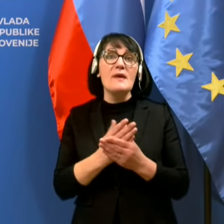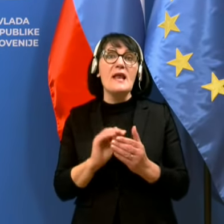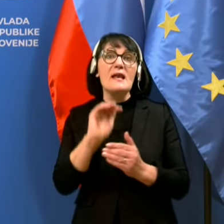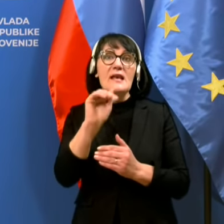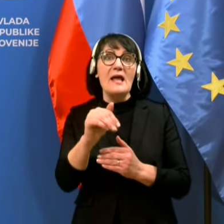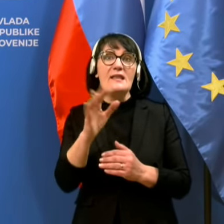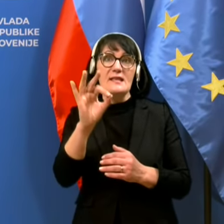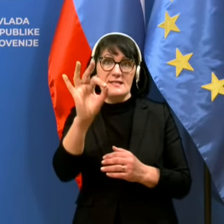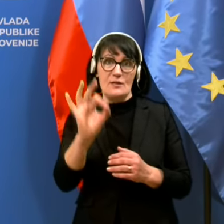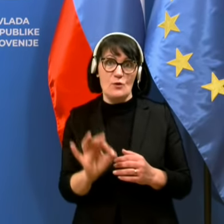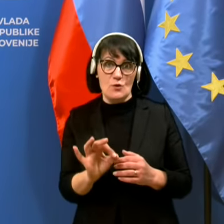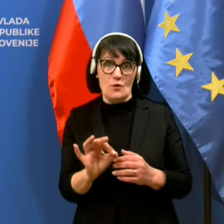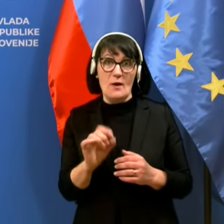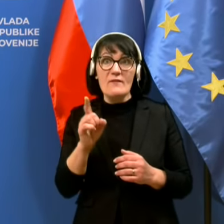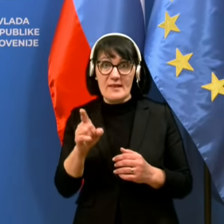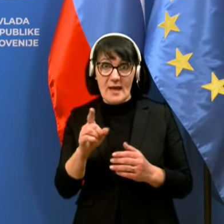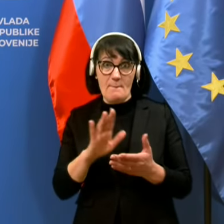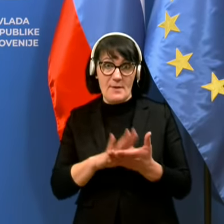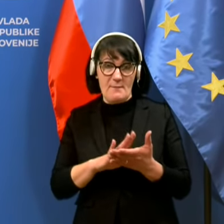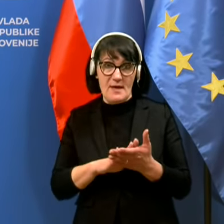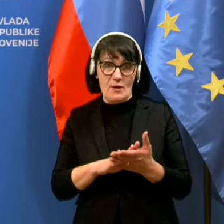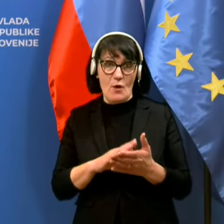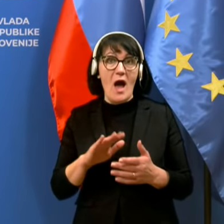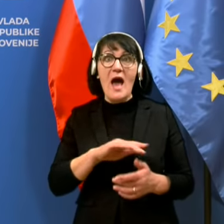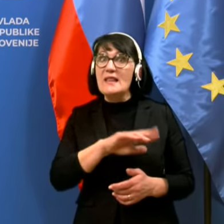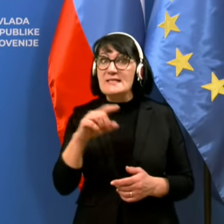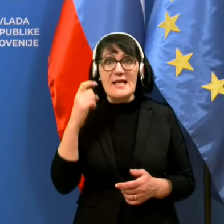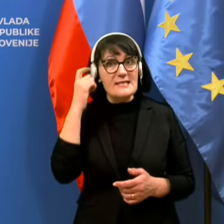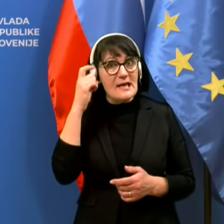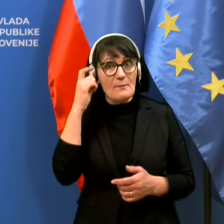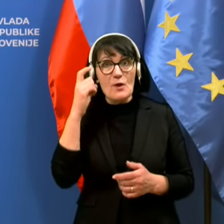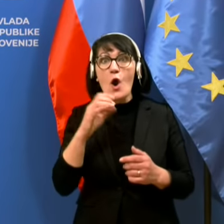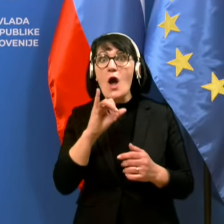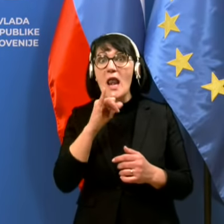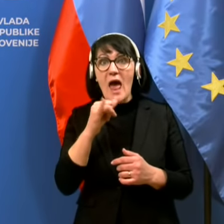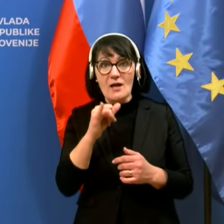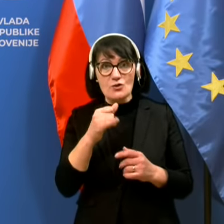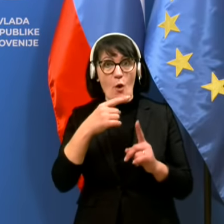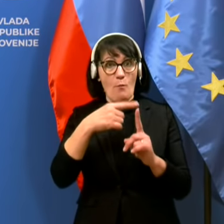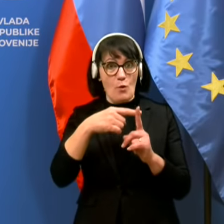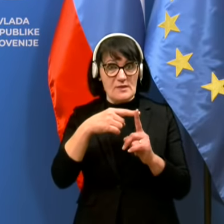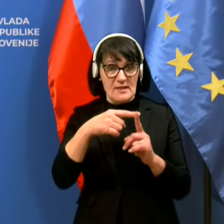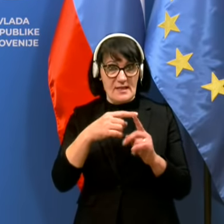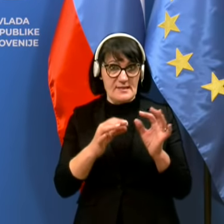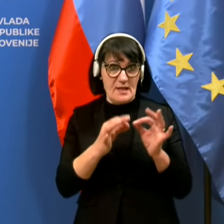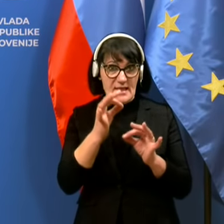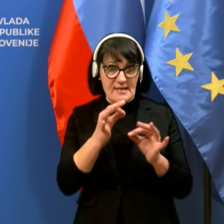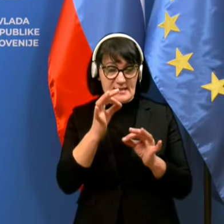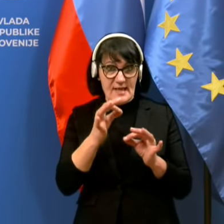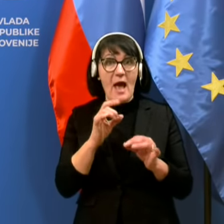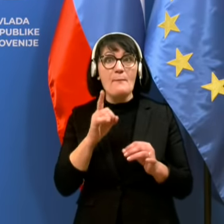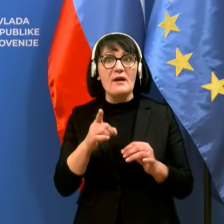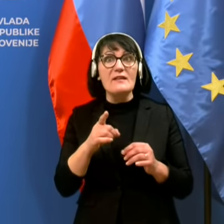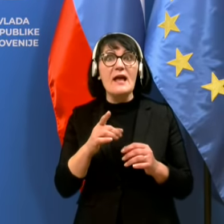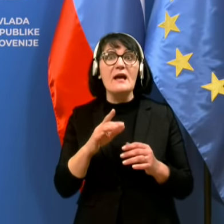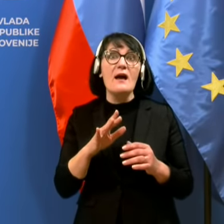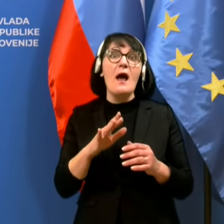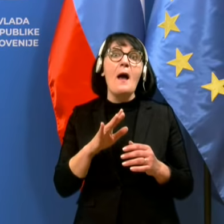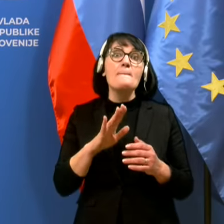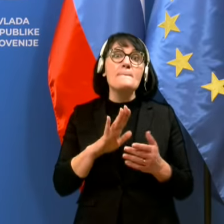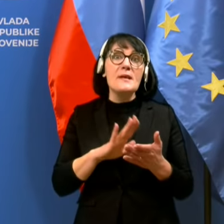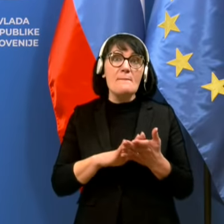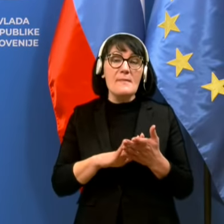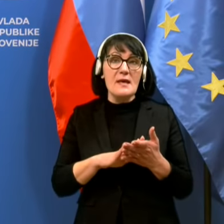odstotkih. V takih primirih nas ne skrbijo lažno pozitivni testi. Ampak v takšnih kontekstih,